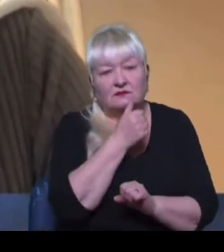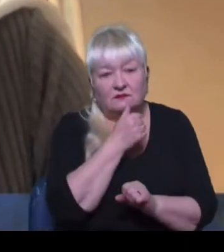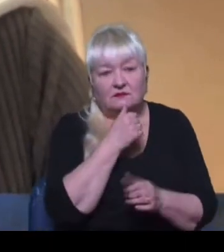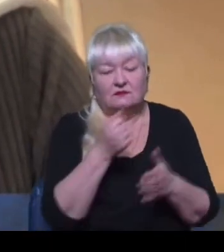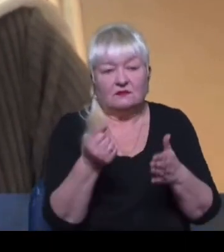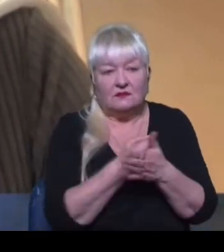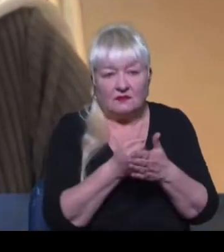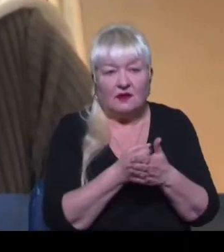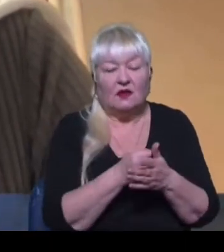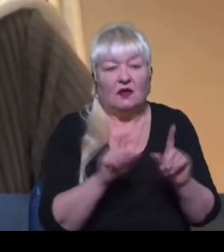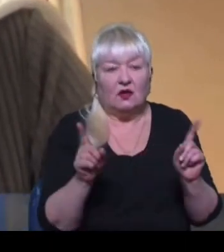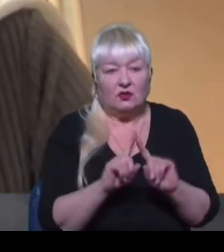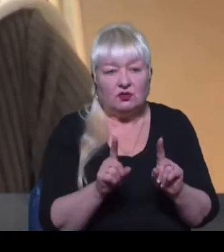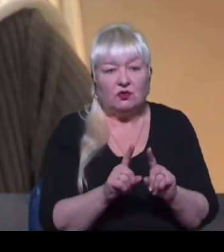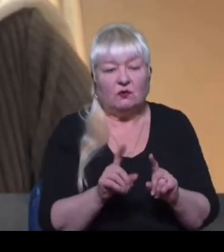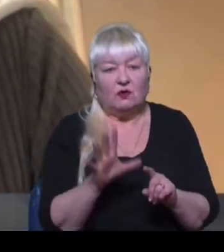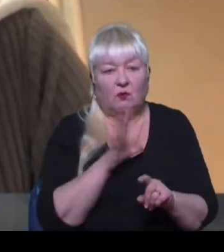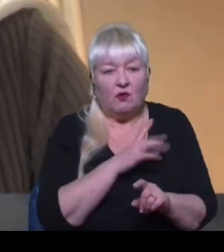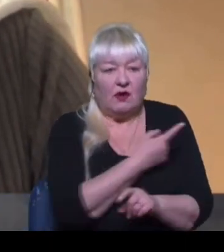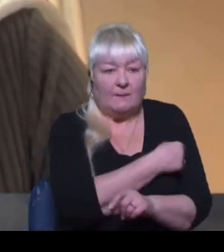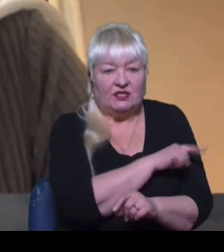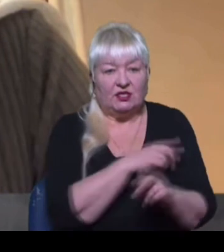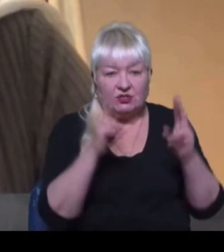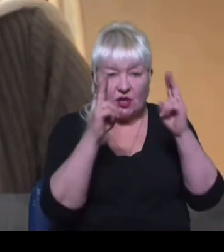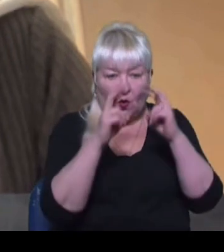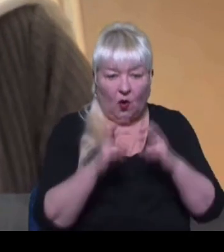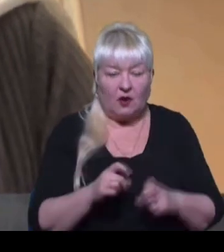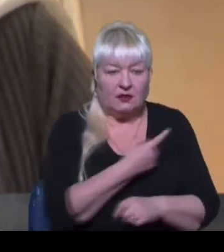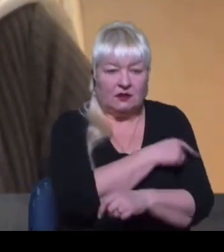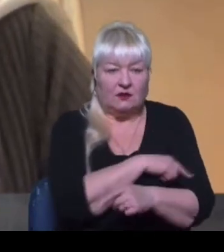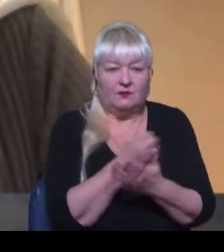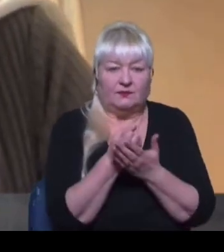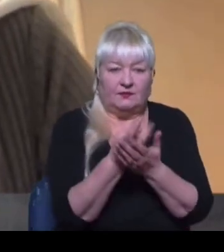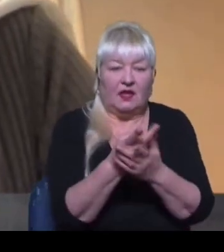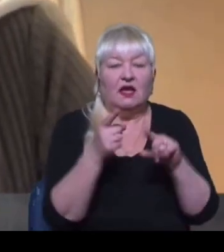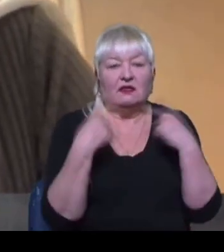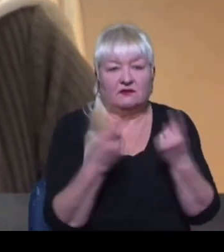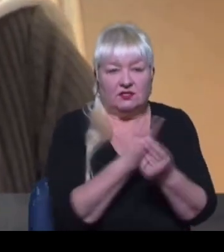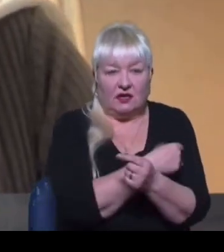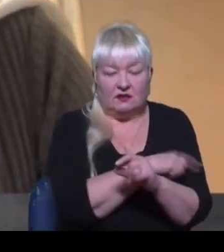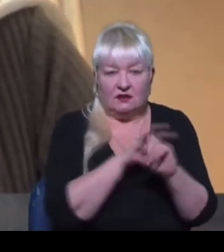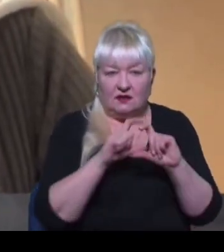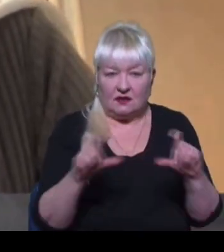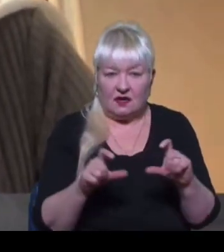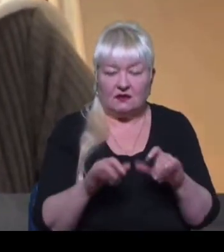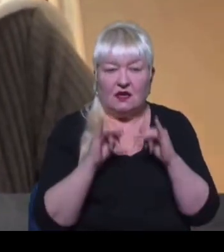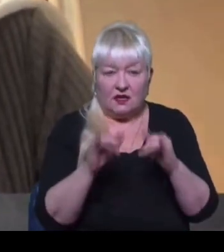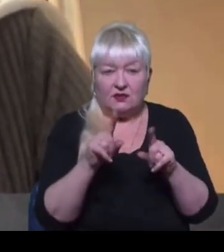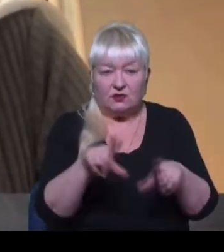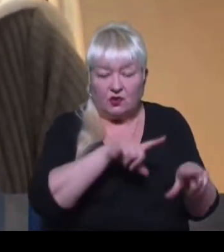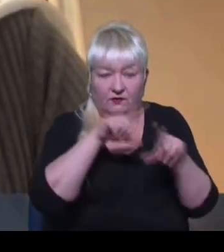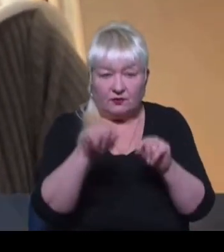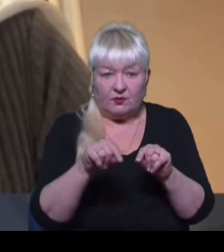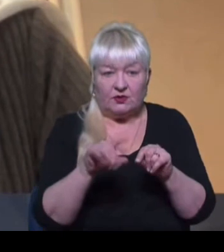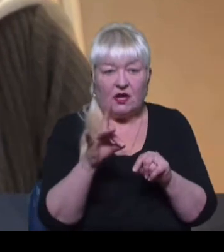досягти того, щоб був медичний огляд та госпіталізація в цивільну лікарню. Для цього він поїхав в Ростов